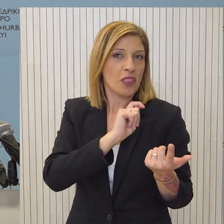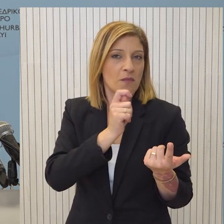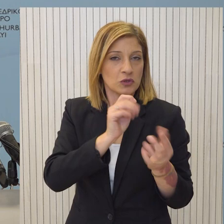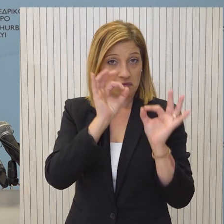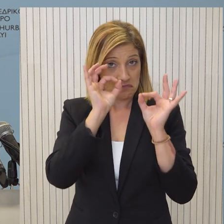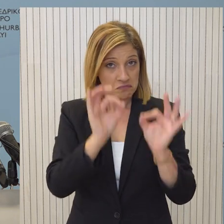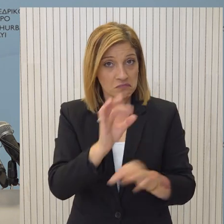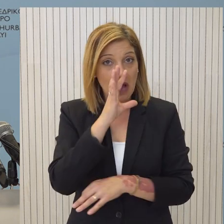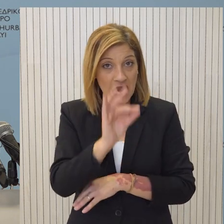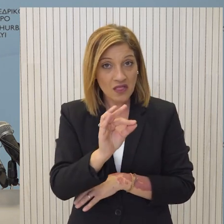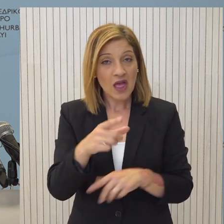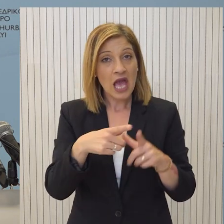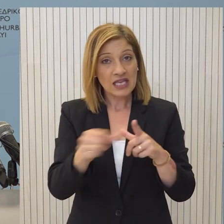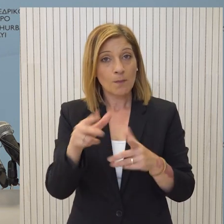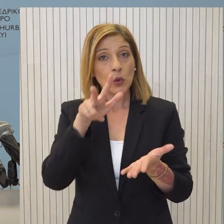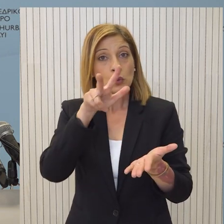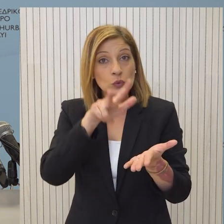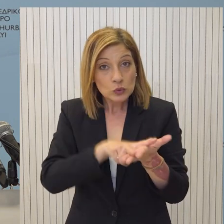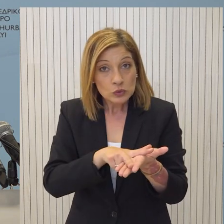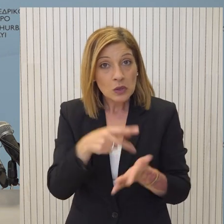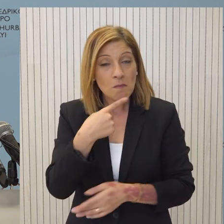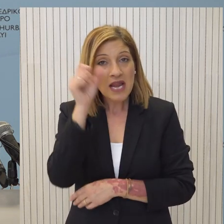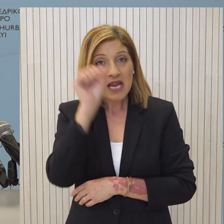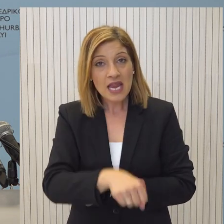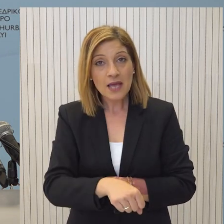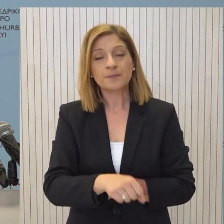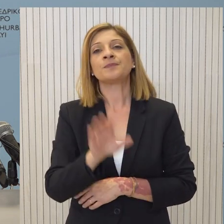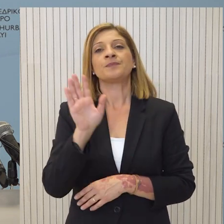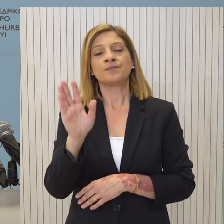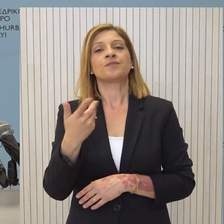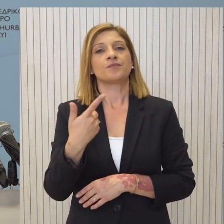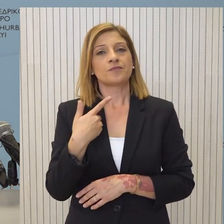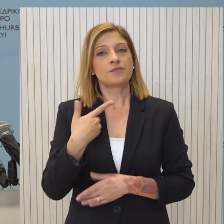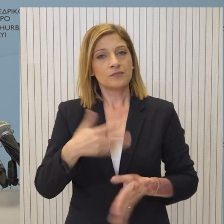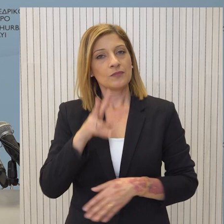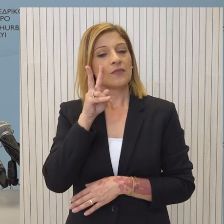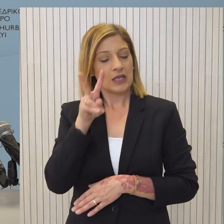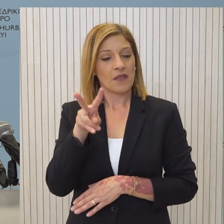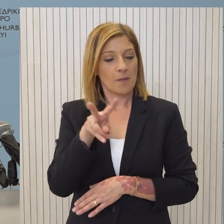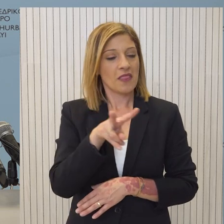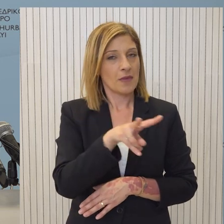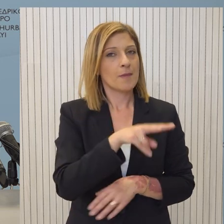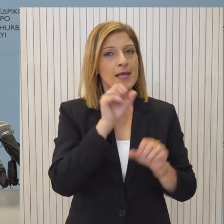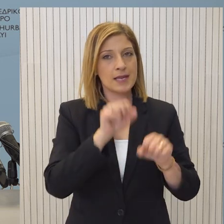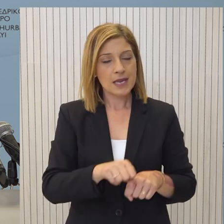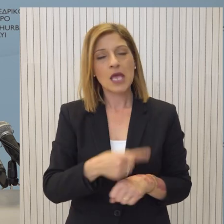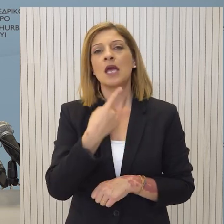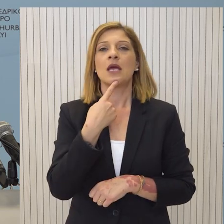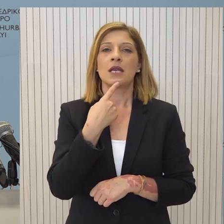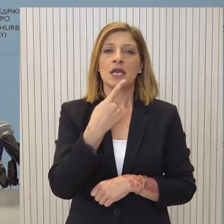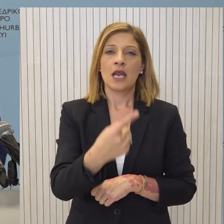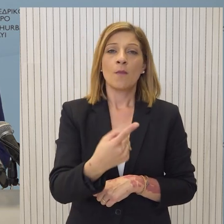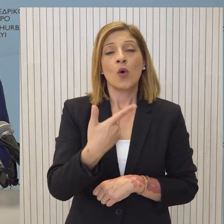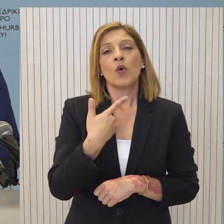δει και εμείς τα δημοσιεύματα να πω ότι